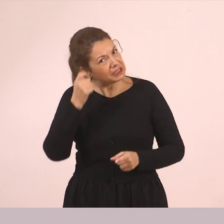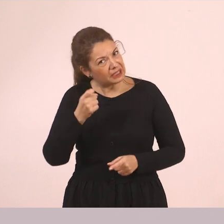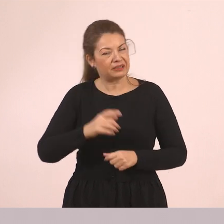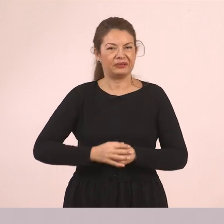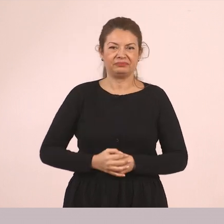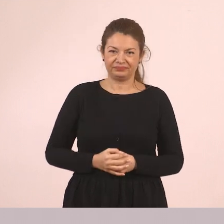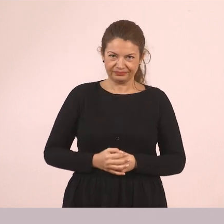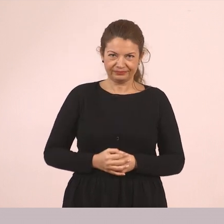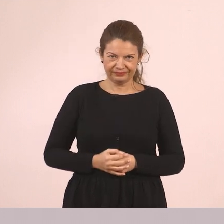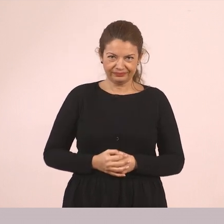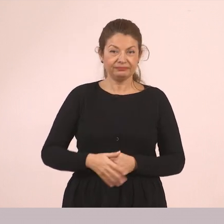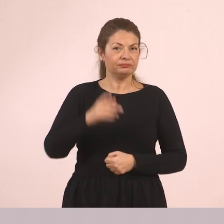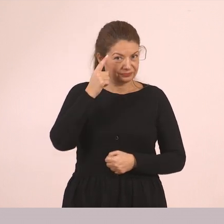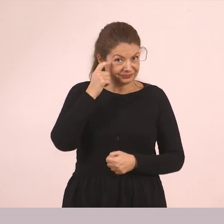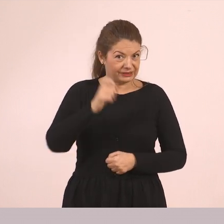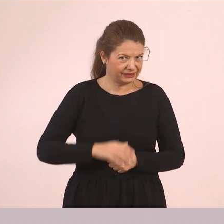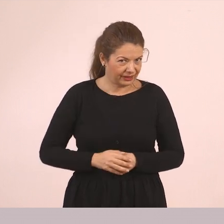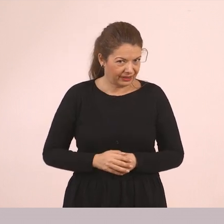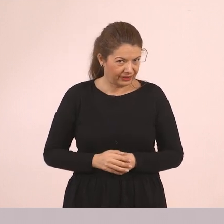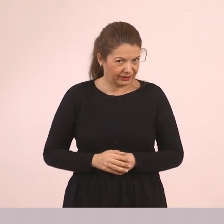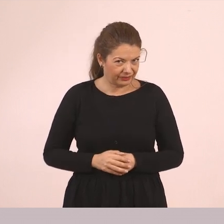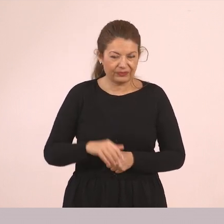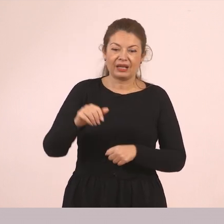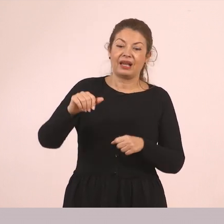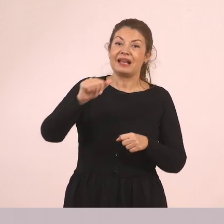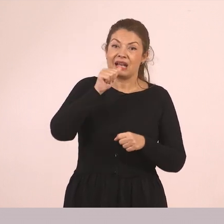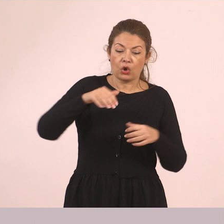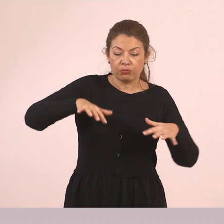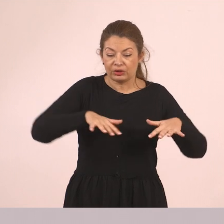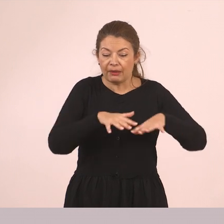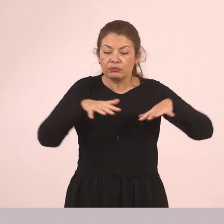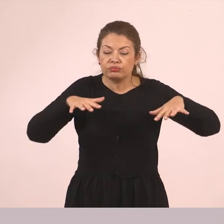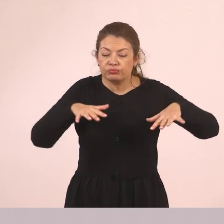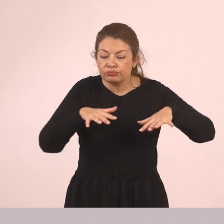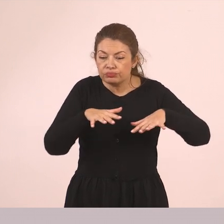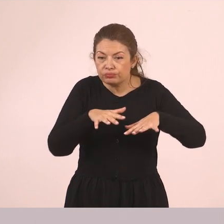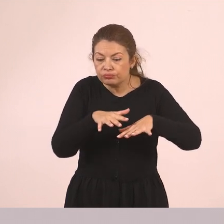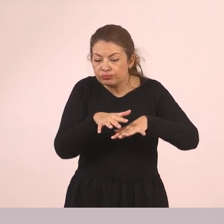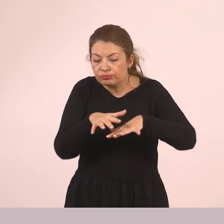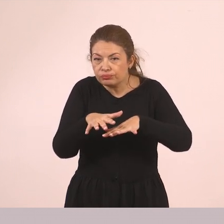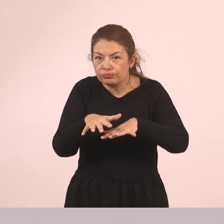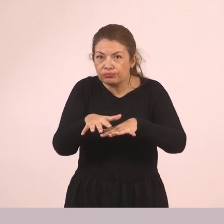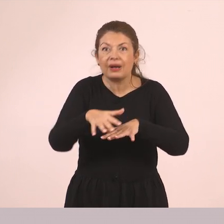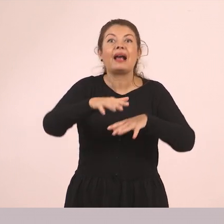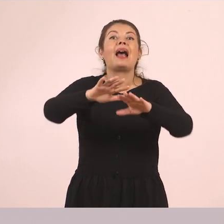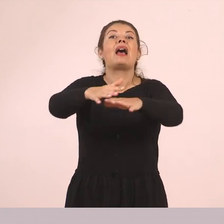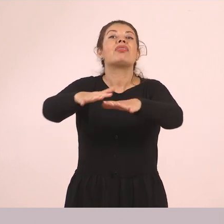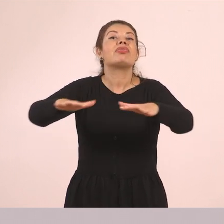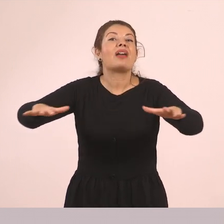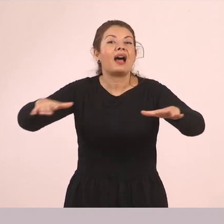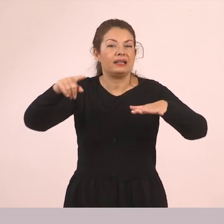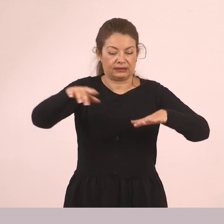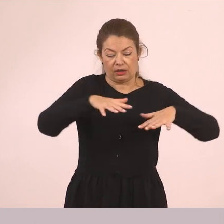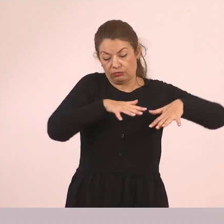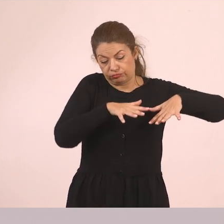Το ξέρατε ότι στις εκβολές των ποταμών, πολλές φορές δημιουργούνται ριχές περιοχές,